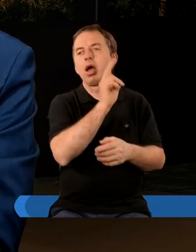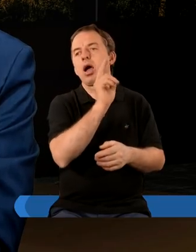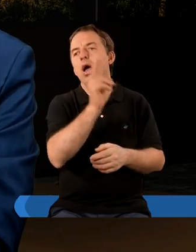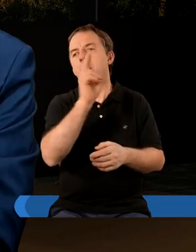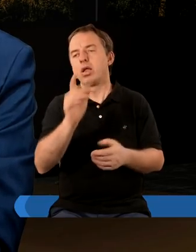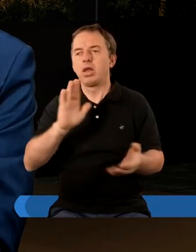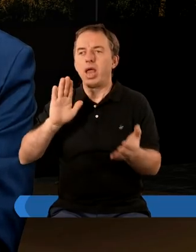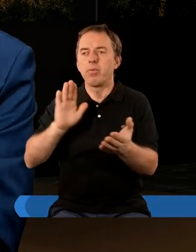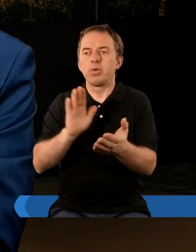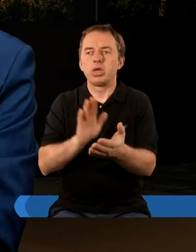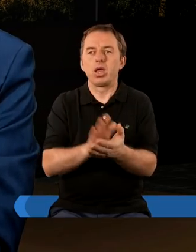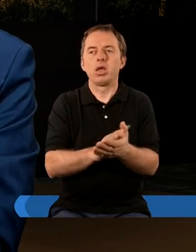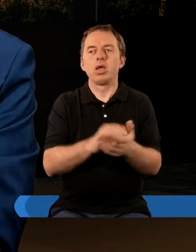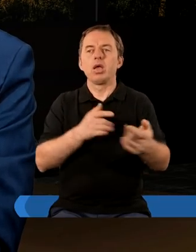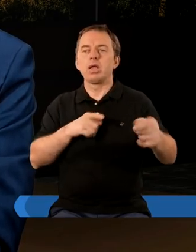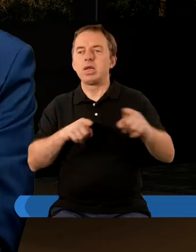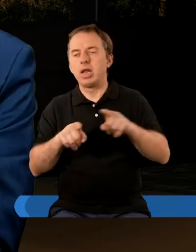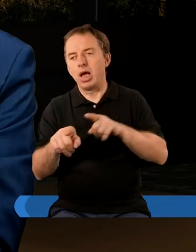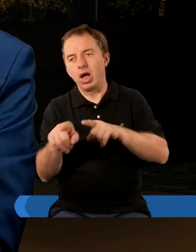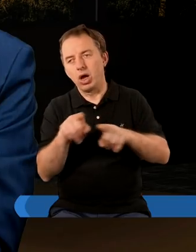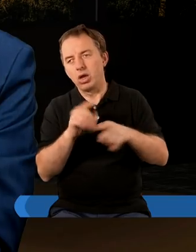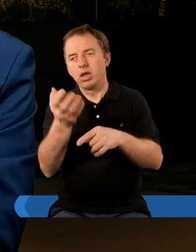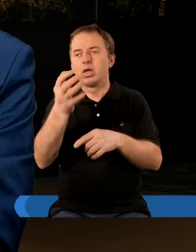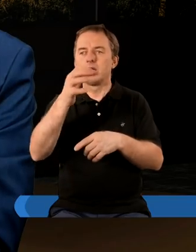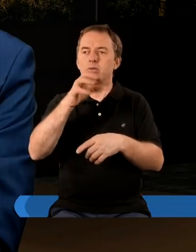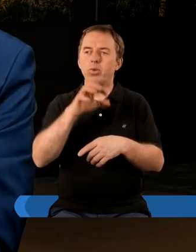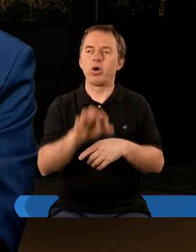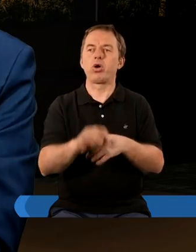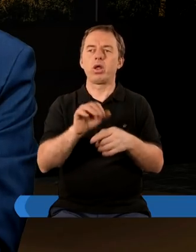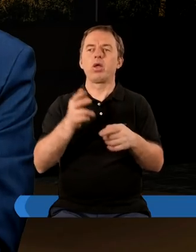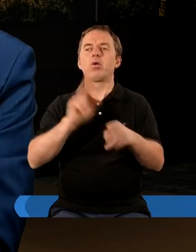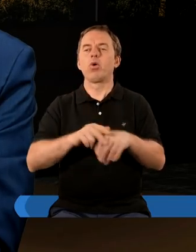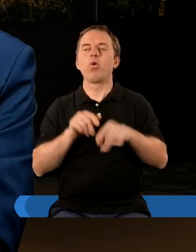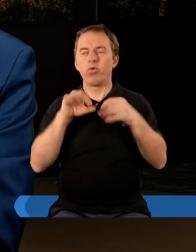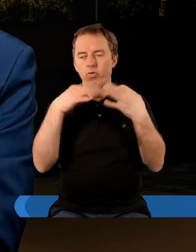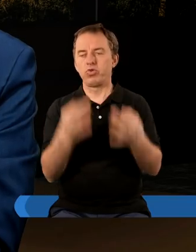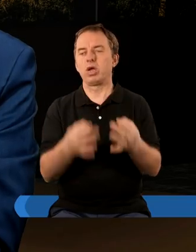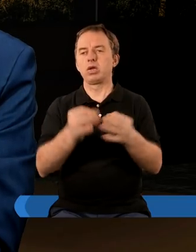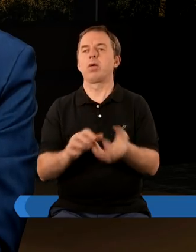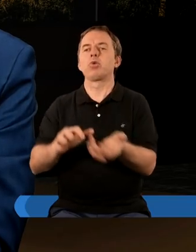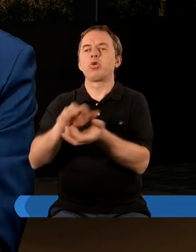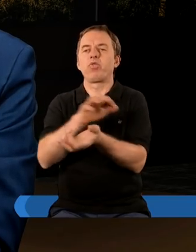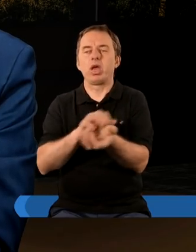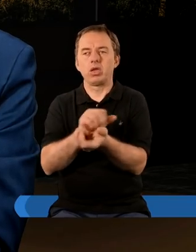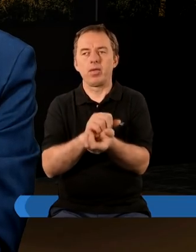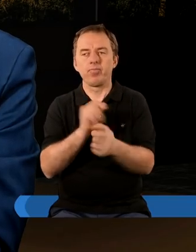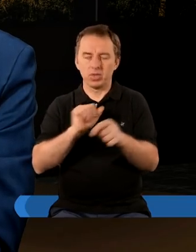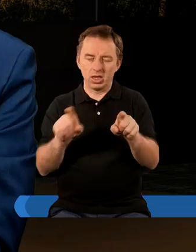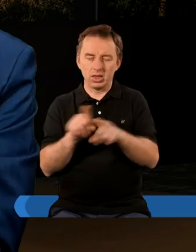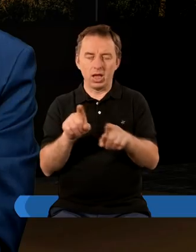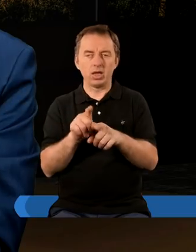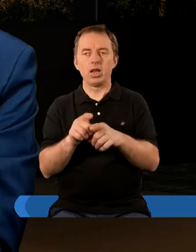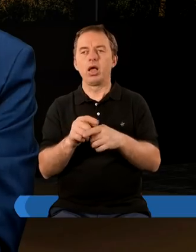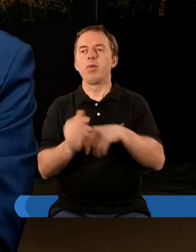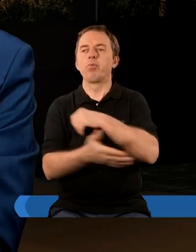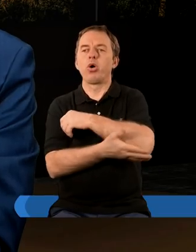każdym, nawet tym najmniej znaczącym zborem w ówczesnym świecie. Jest to także